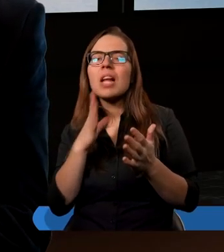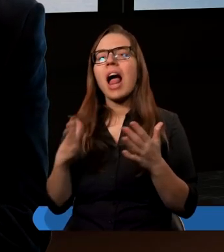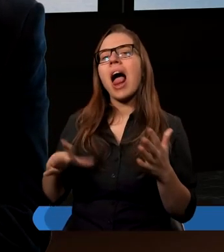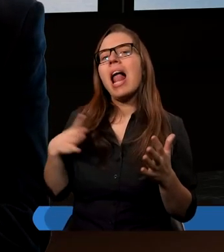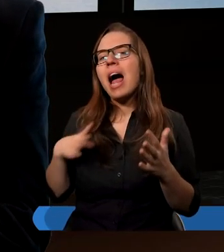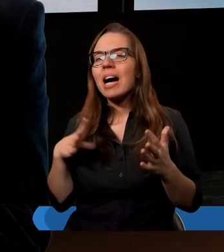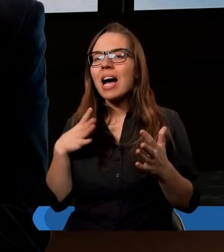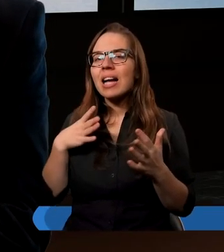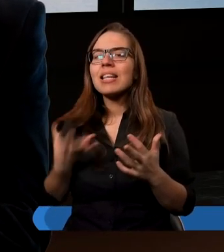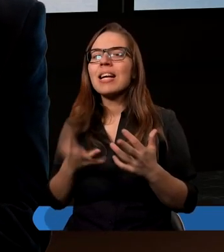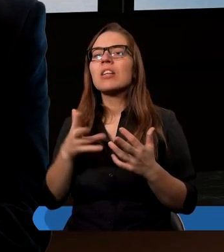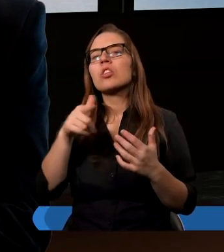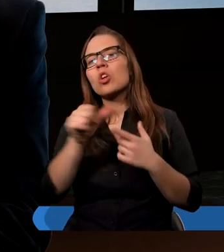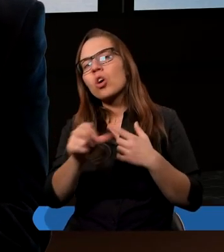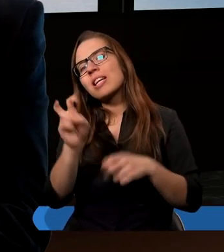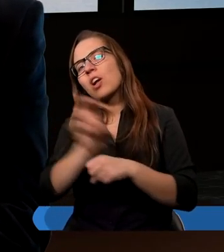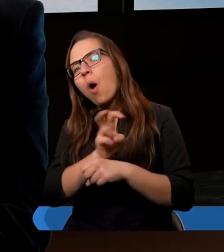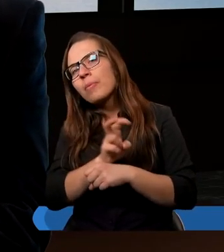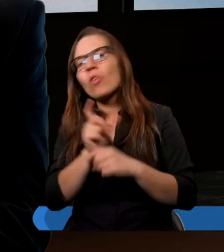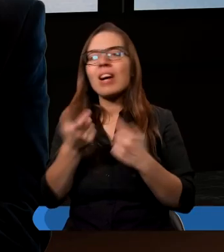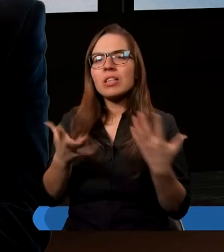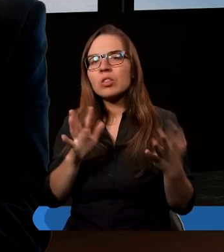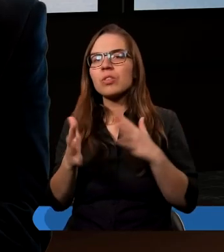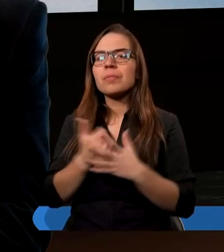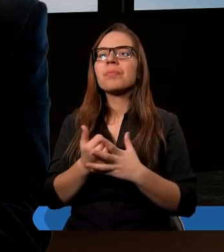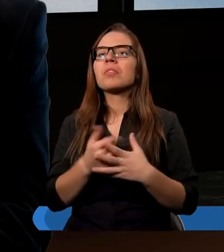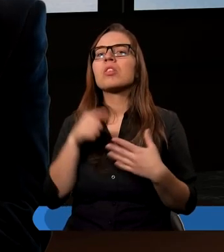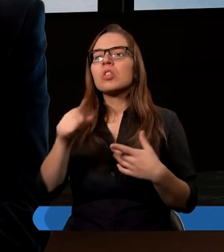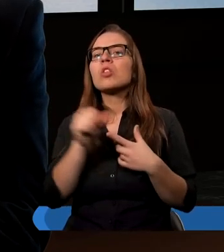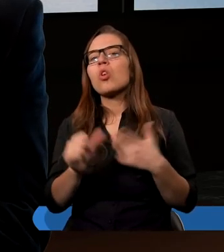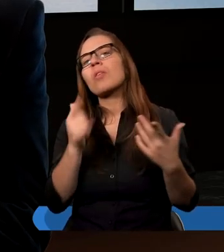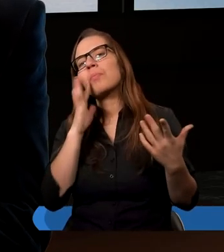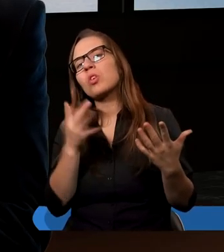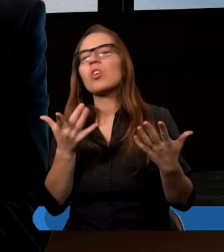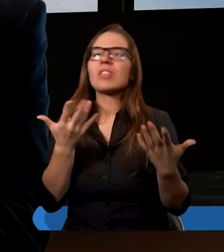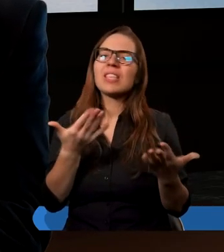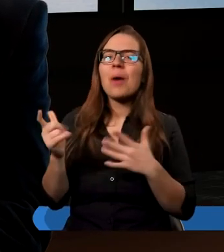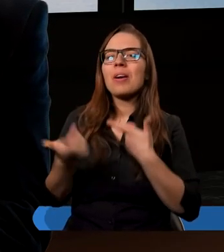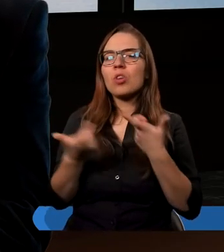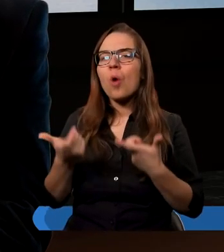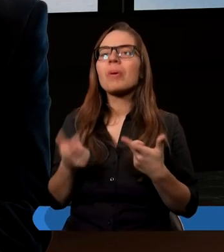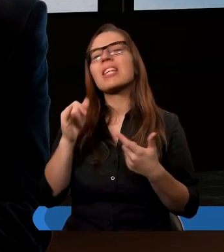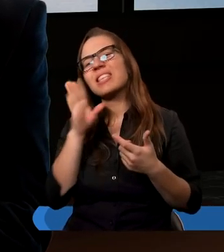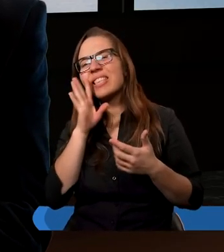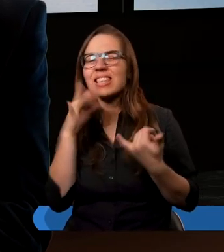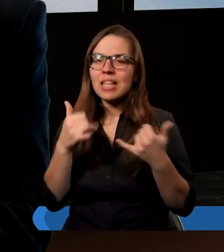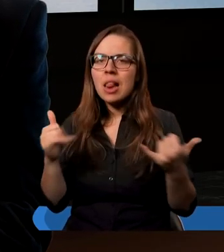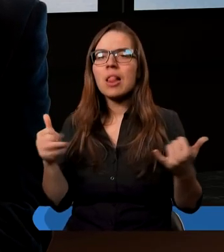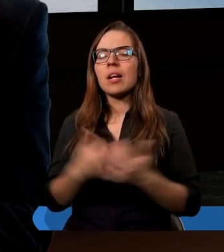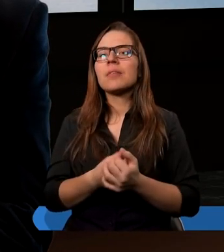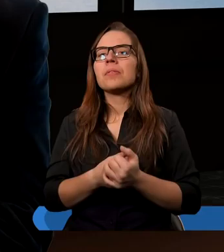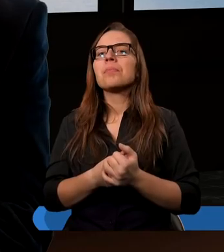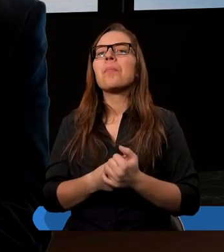prawie, że to jest skombinowane, że to jest załatwione i tak dalej. Więc